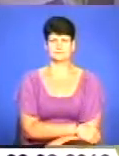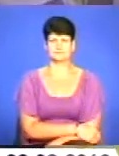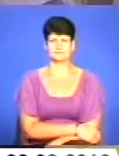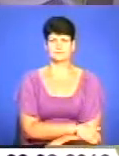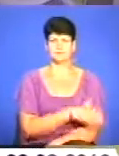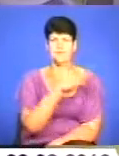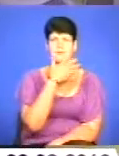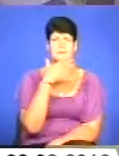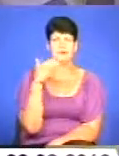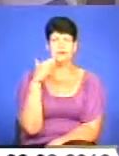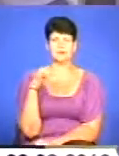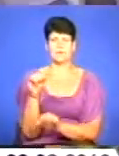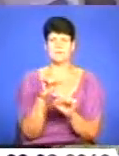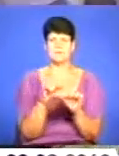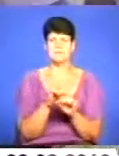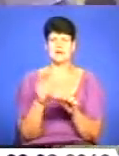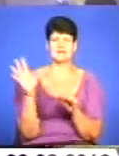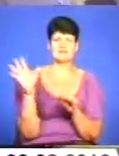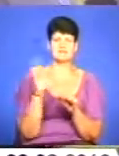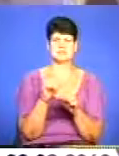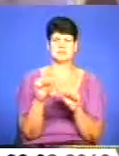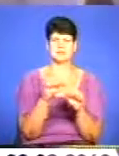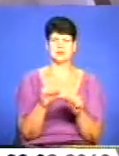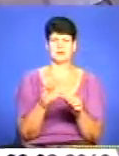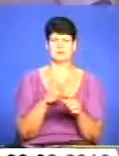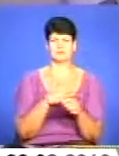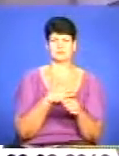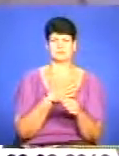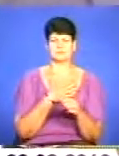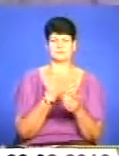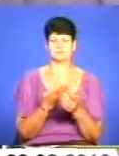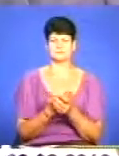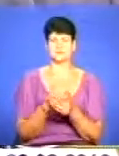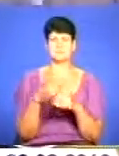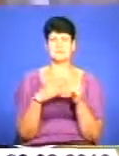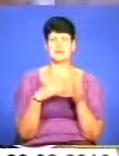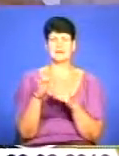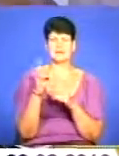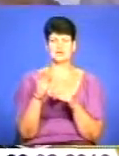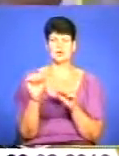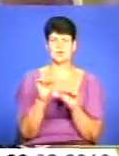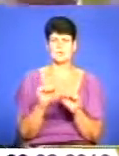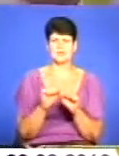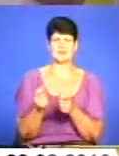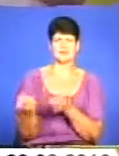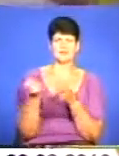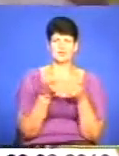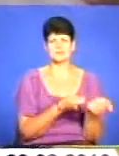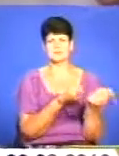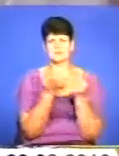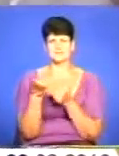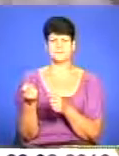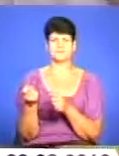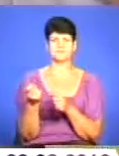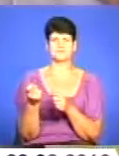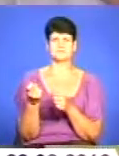Багато прибирали, всі прибирання, все було на нас. Практично мили, виносили, заносили.